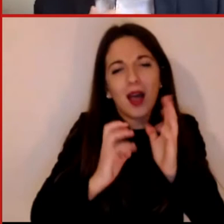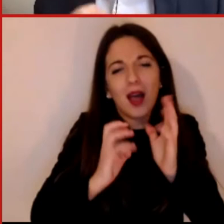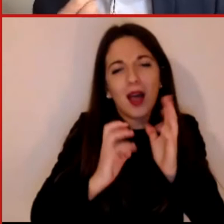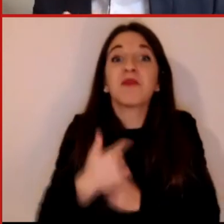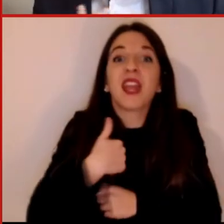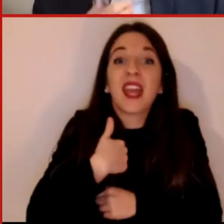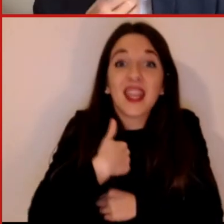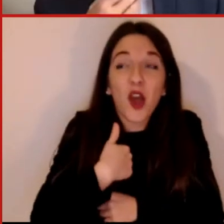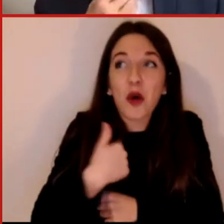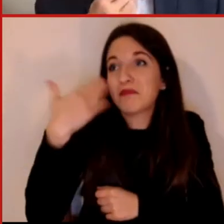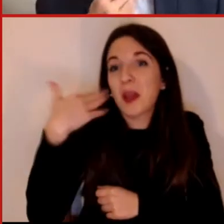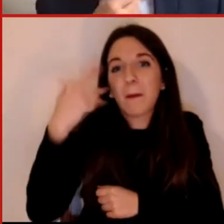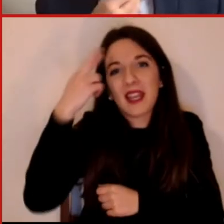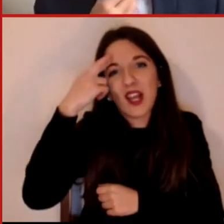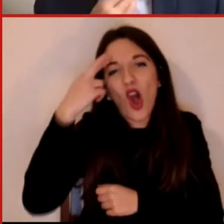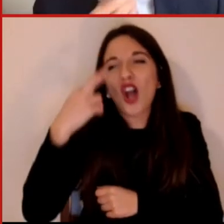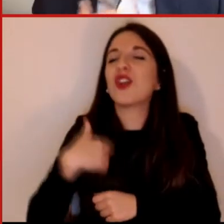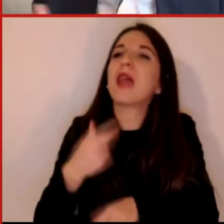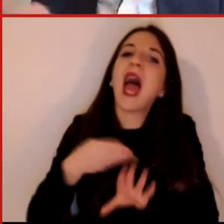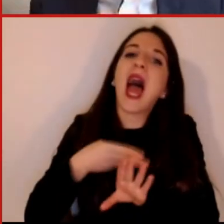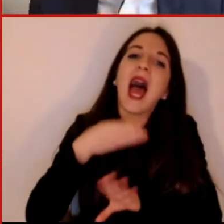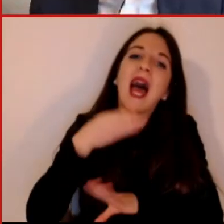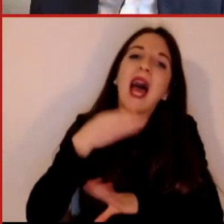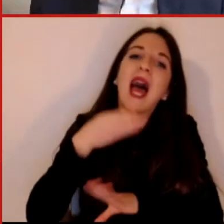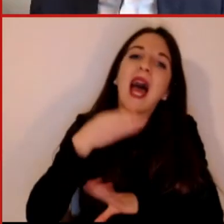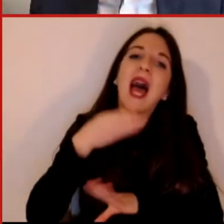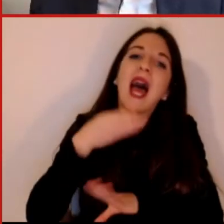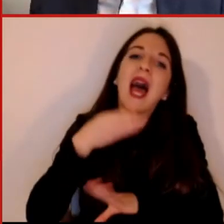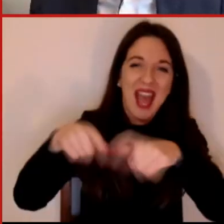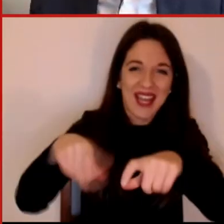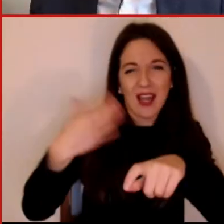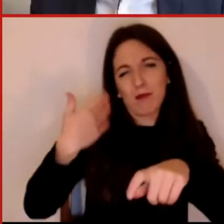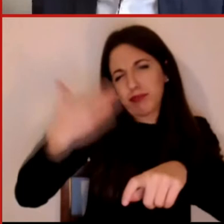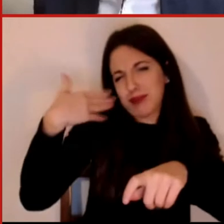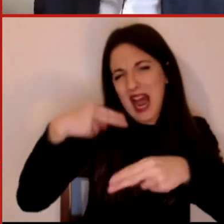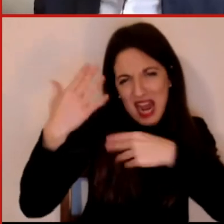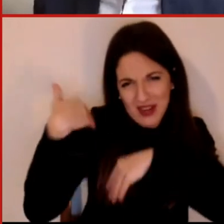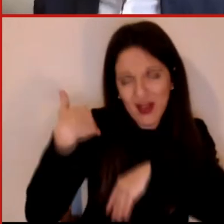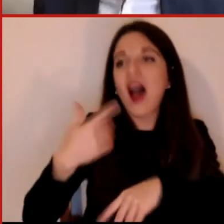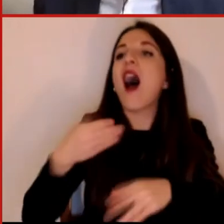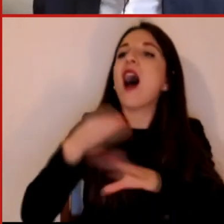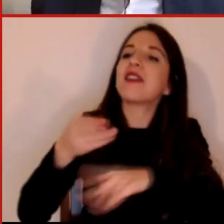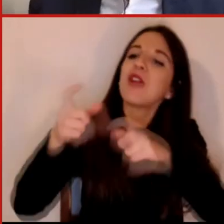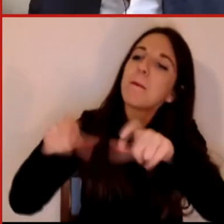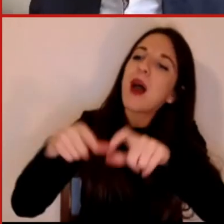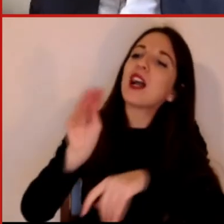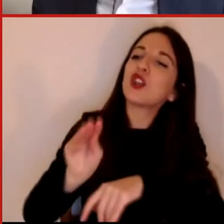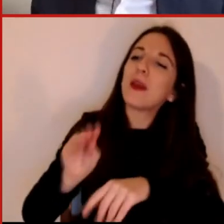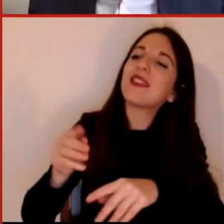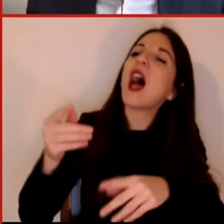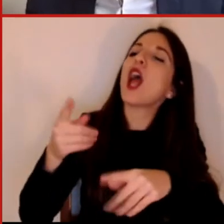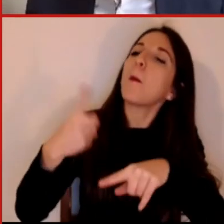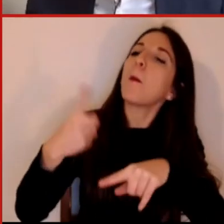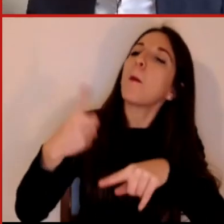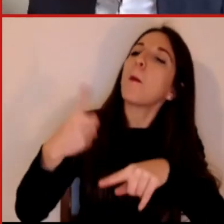mutuo ci si vestiva bene, ci si metteva una giacca, una cravatta per fare una buona impressione e oramai invece andare in banca